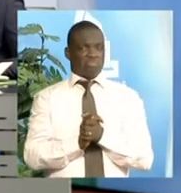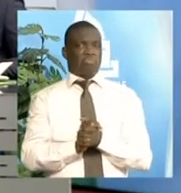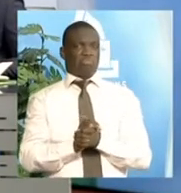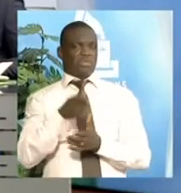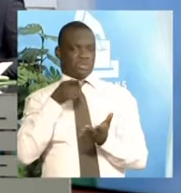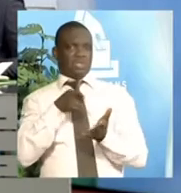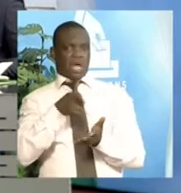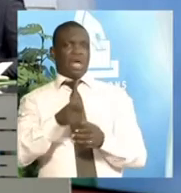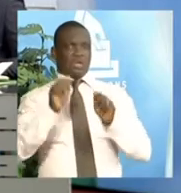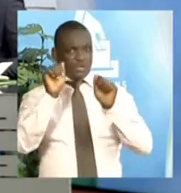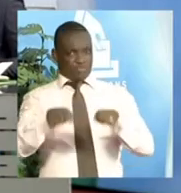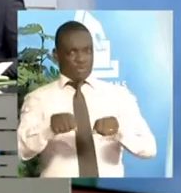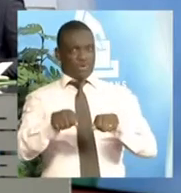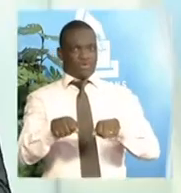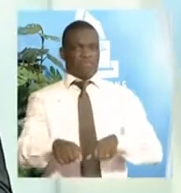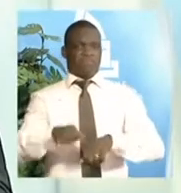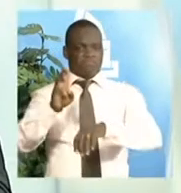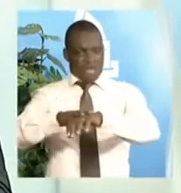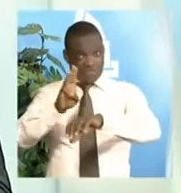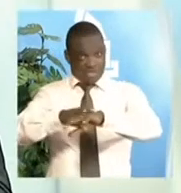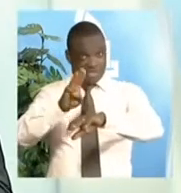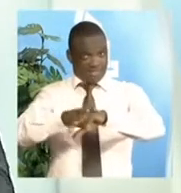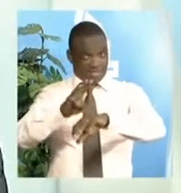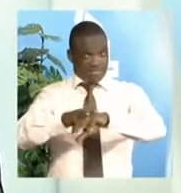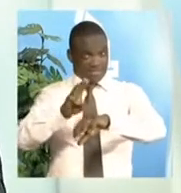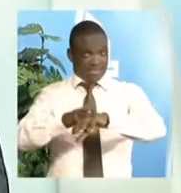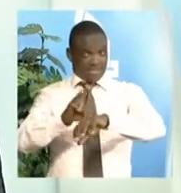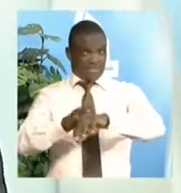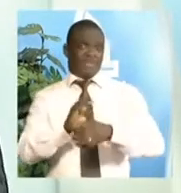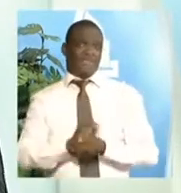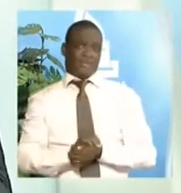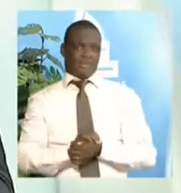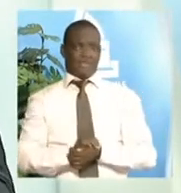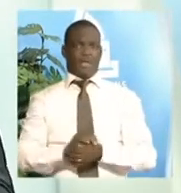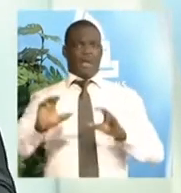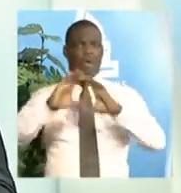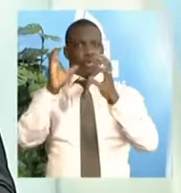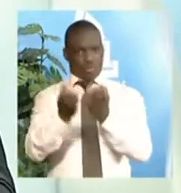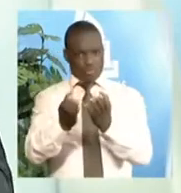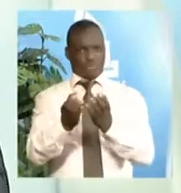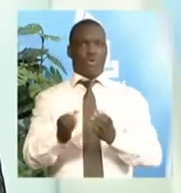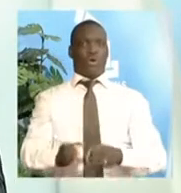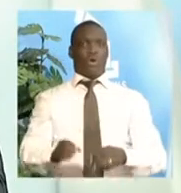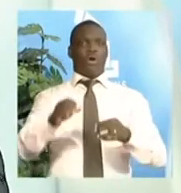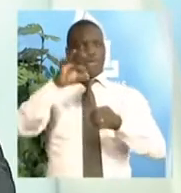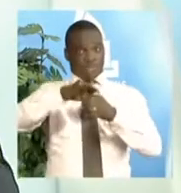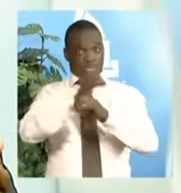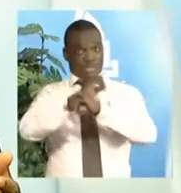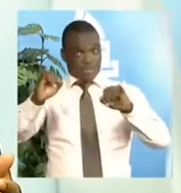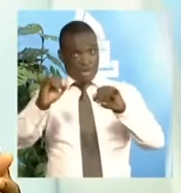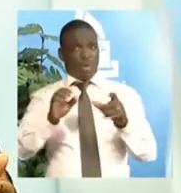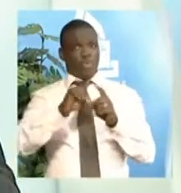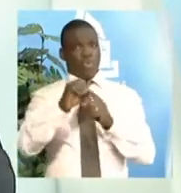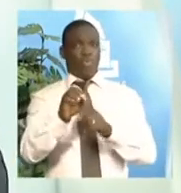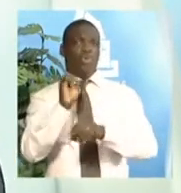détiennent immédiatement, ils portent les faits à la connaissance de la commission électorale indépendante ou bien au conseil